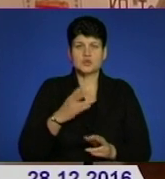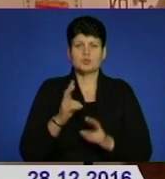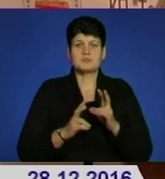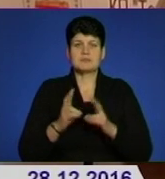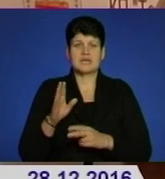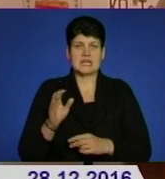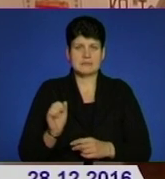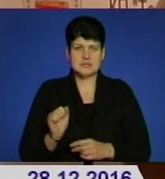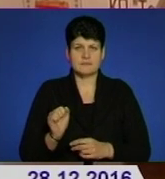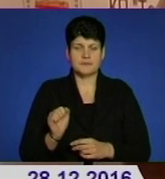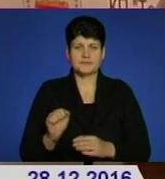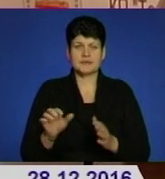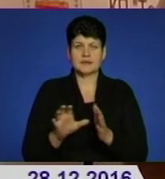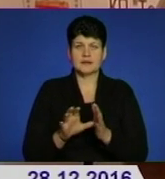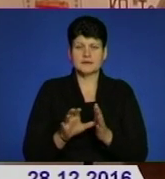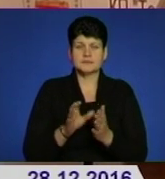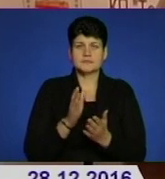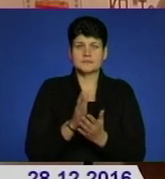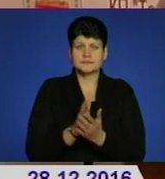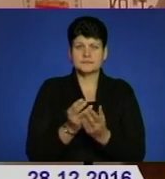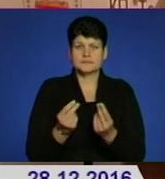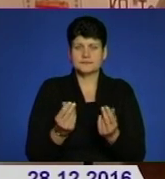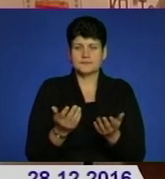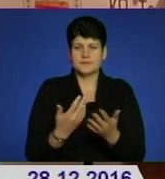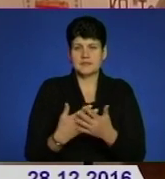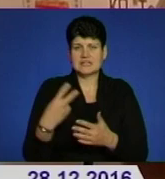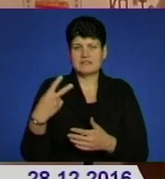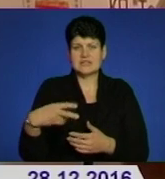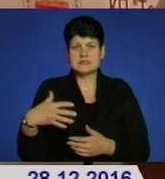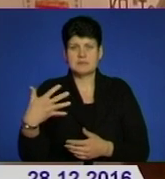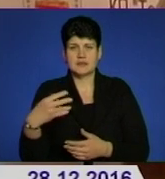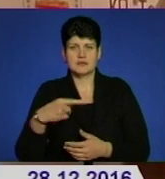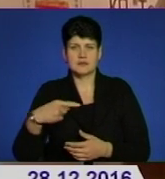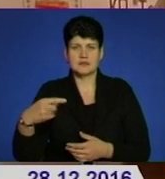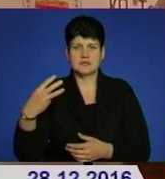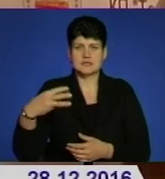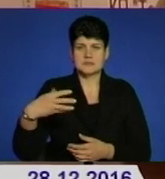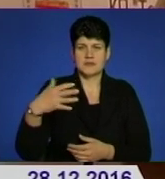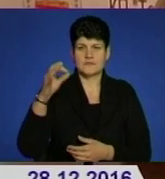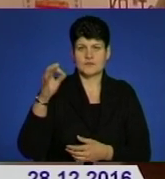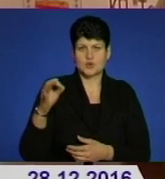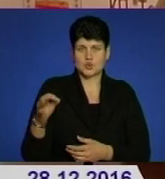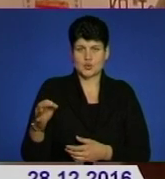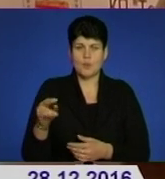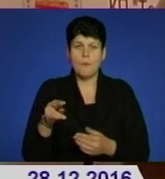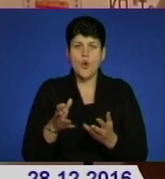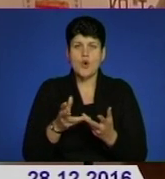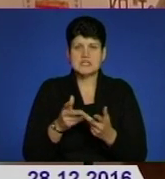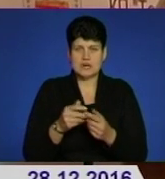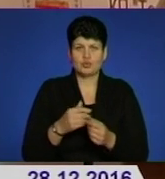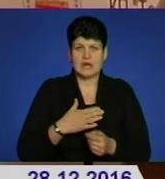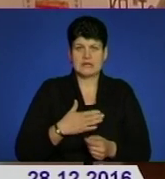електроенергія становить в межах 25-35%. По розрахунках наших,